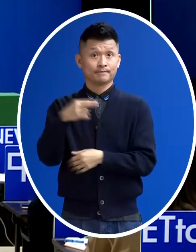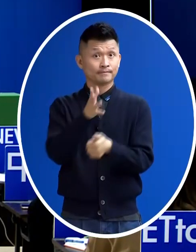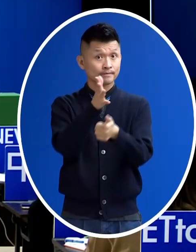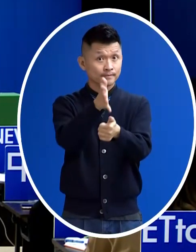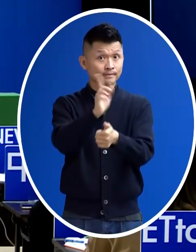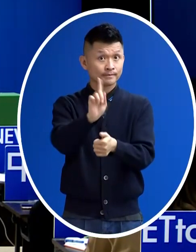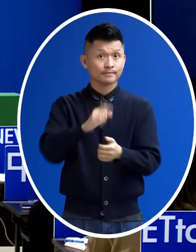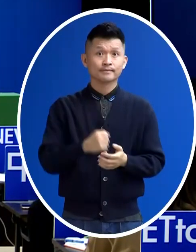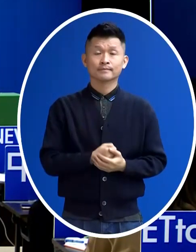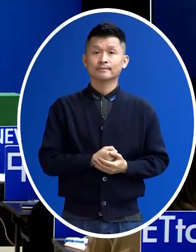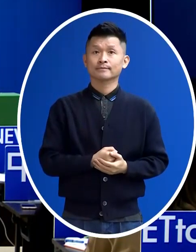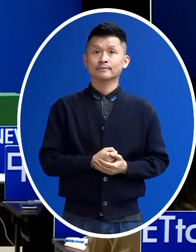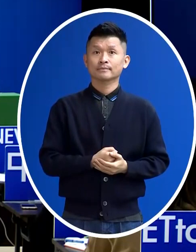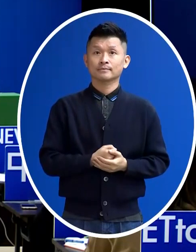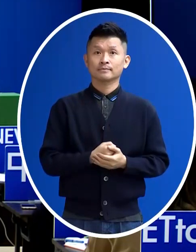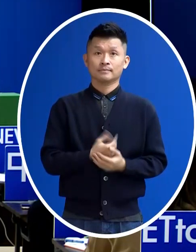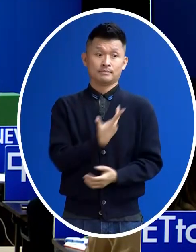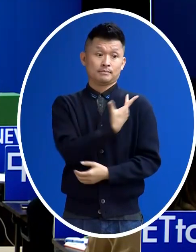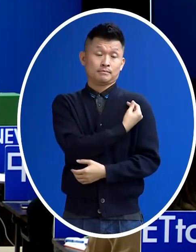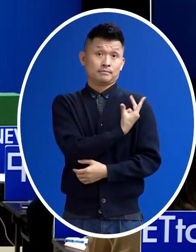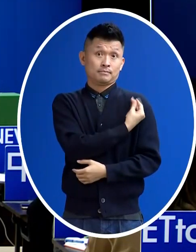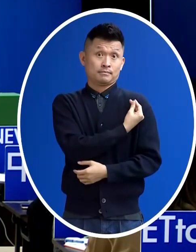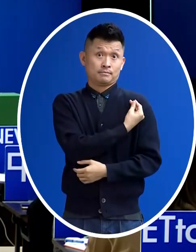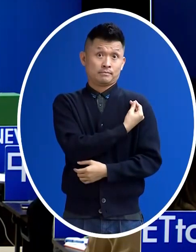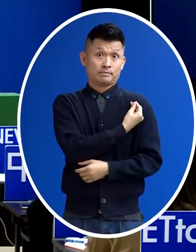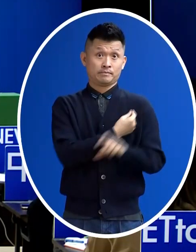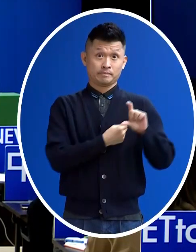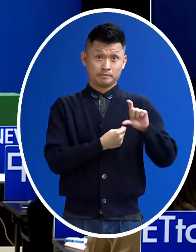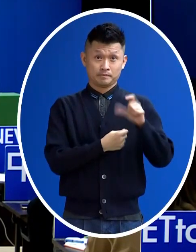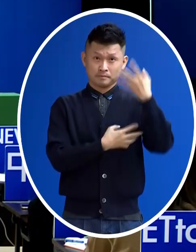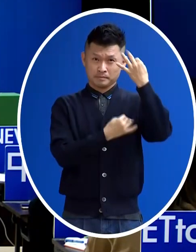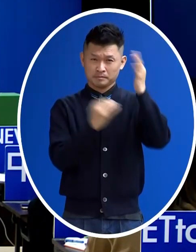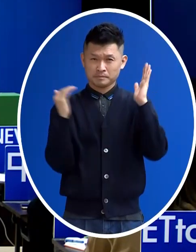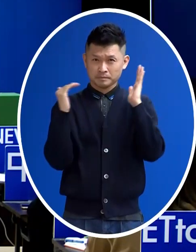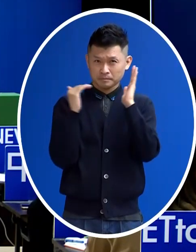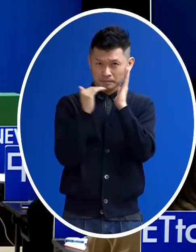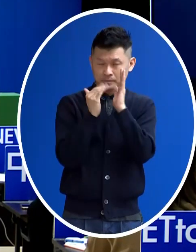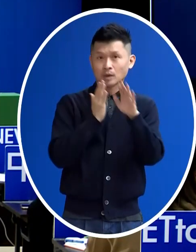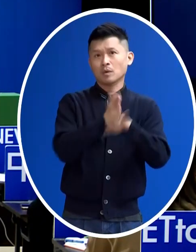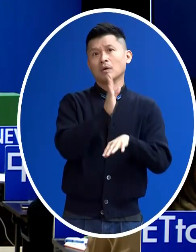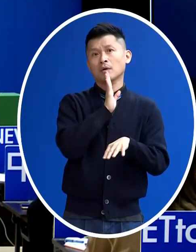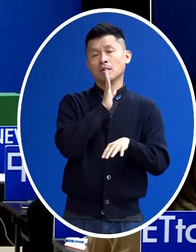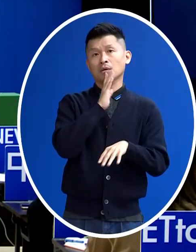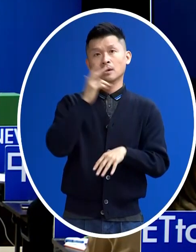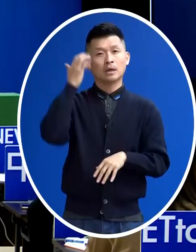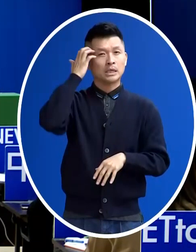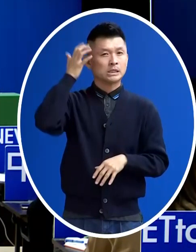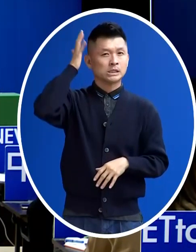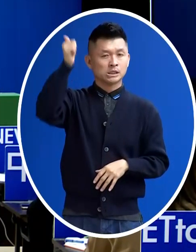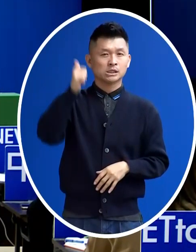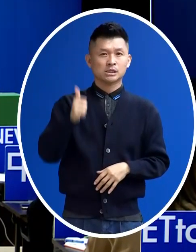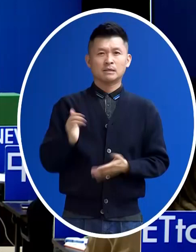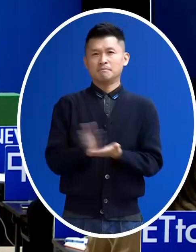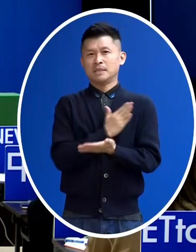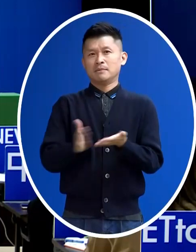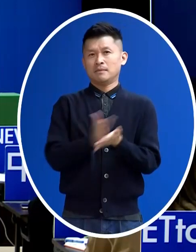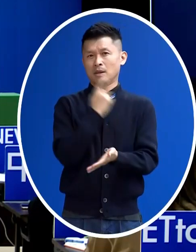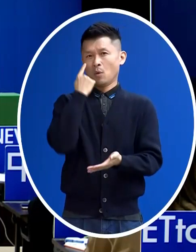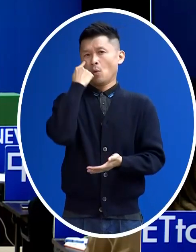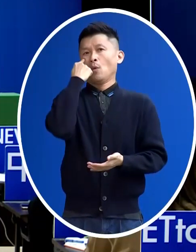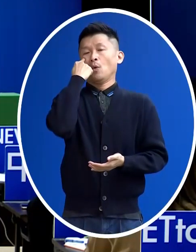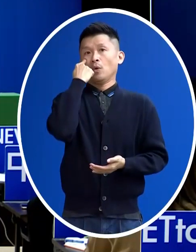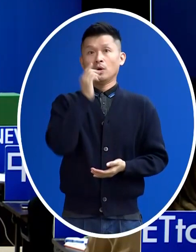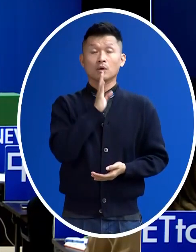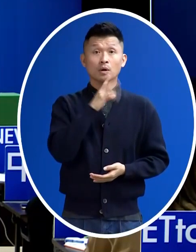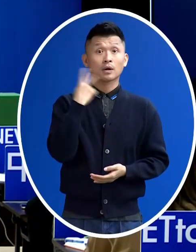問題是關於這個疫苗比較快就要到期這部分台北市長 柯文哲有用一些比較激烈的言詞來評